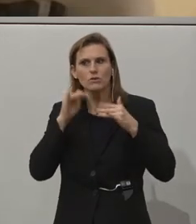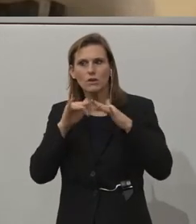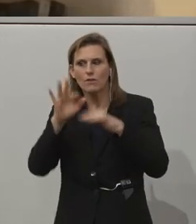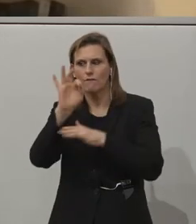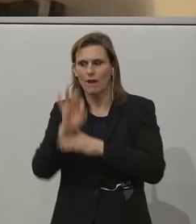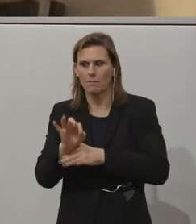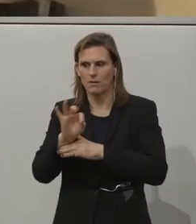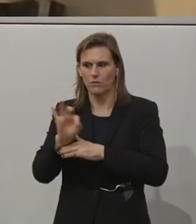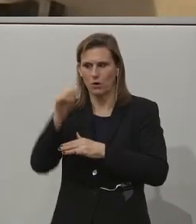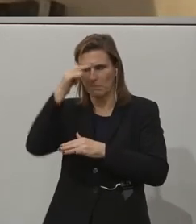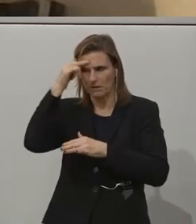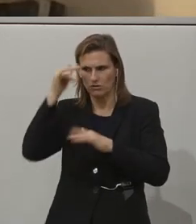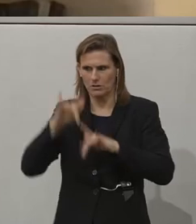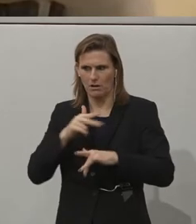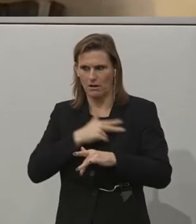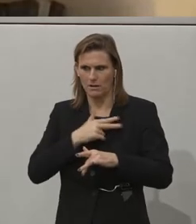Thank you for the question.